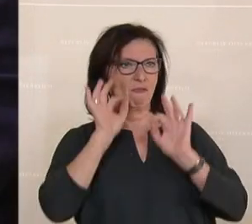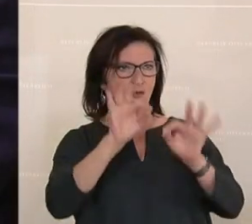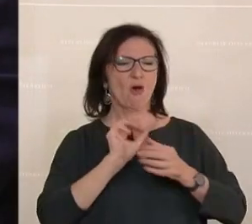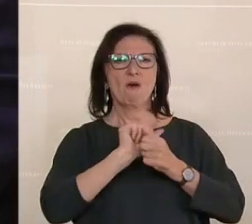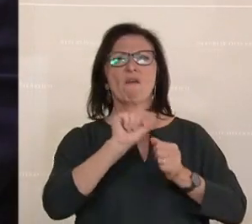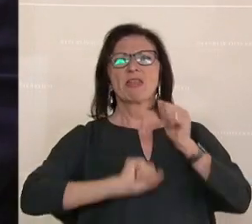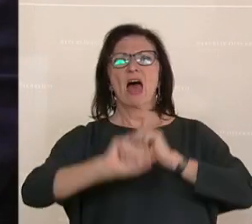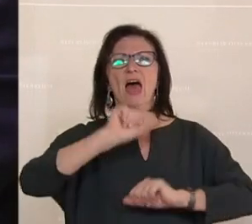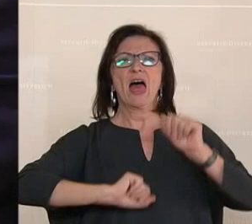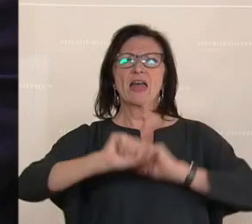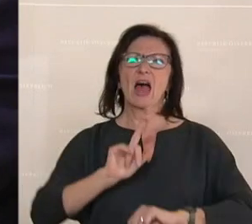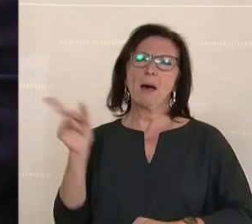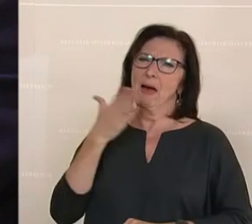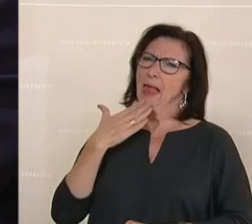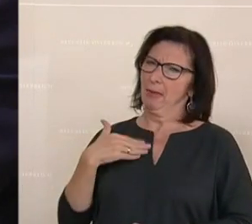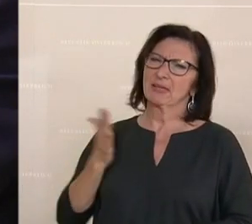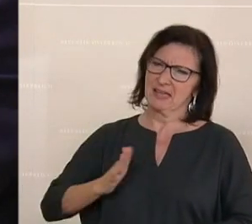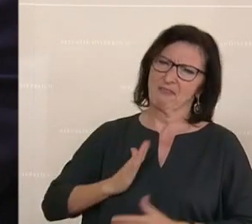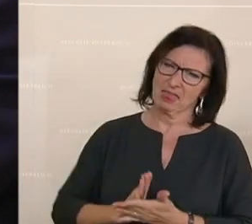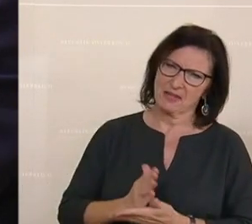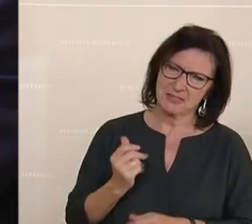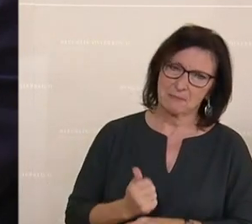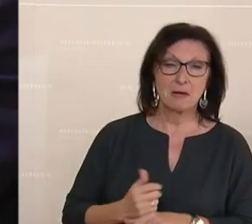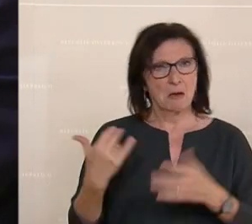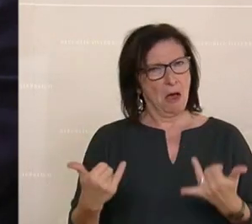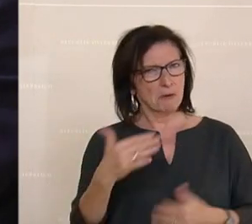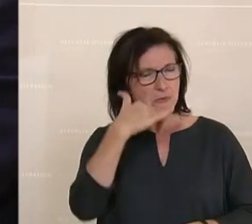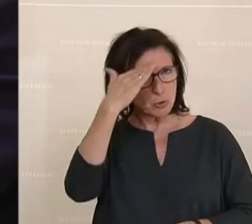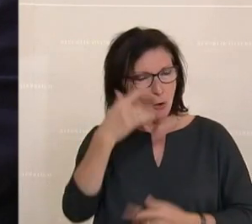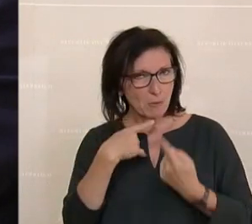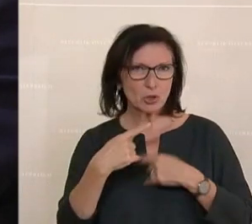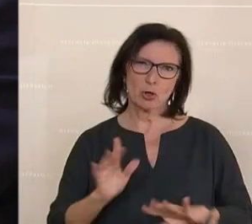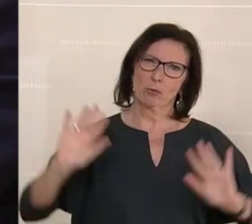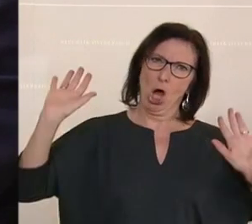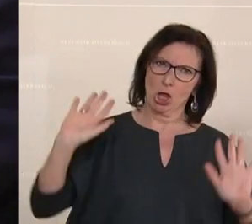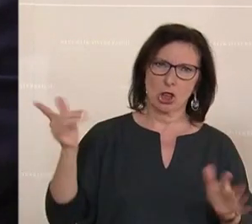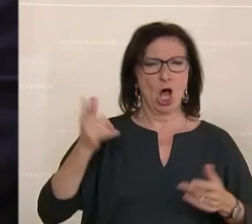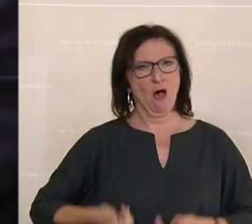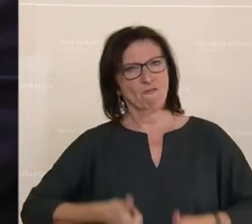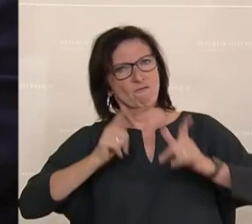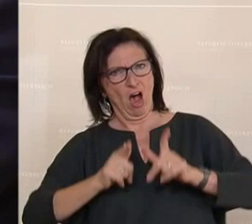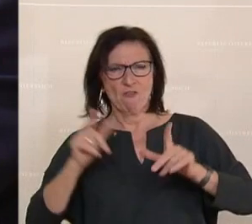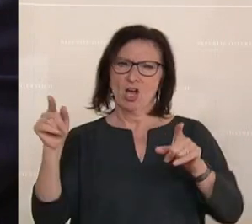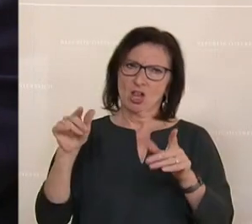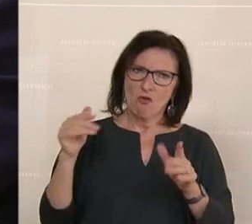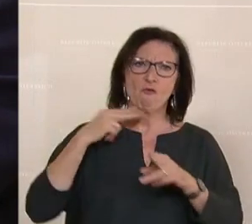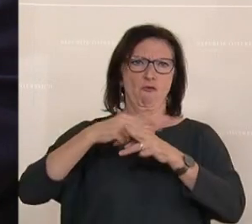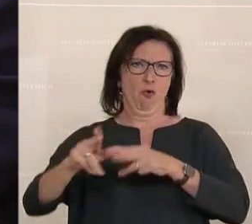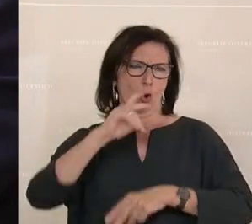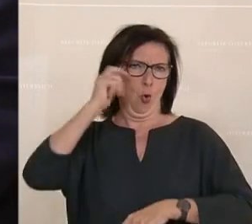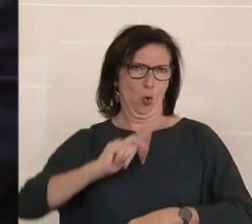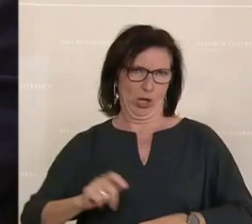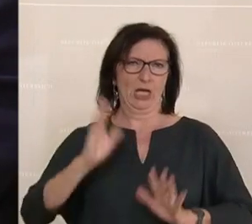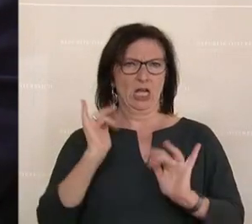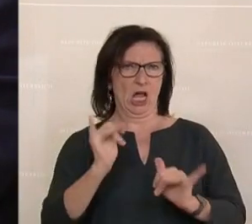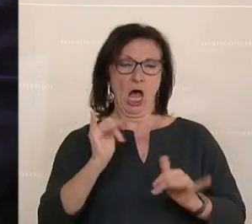Nein, da wären wir dann doch lieber zivig. Und jetzt aber im Sommergespräch sagt man schon, nein, jetzt würden Sie auch zu den Waffen greifen für die Ukraine. Ist eh klar,